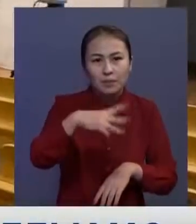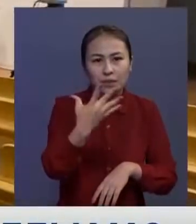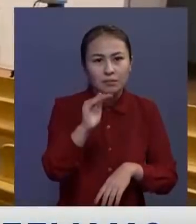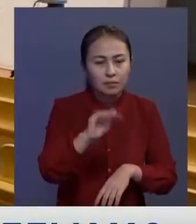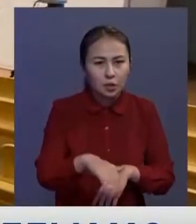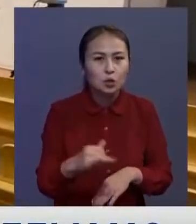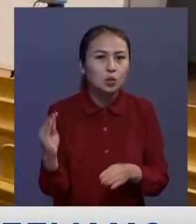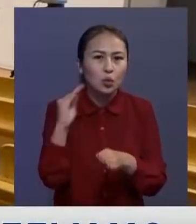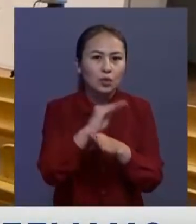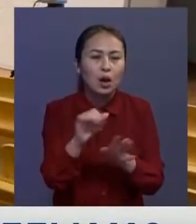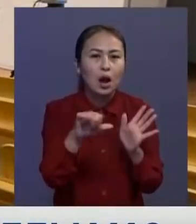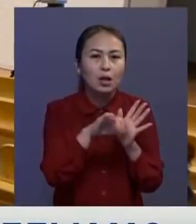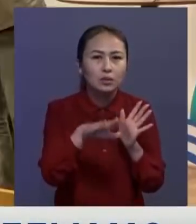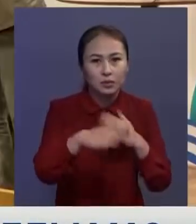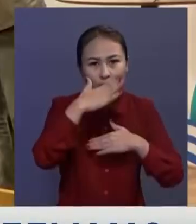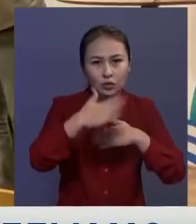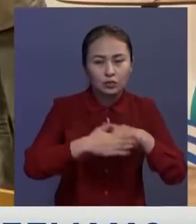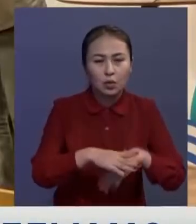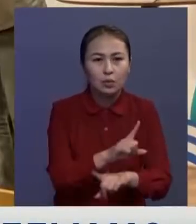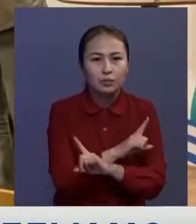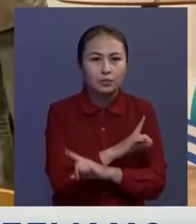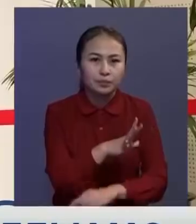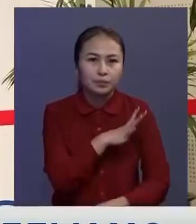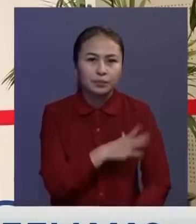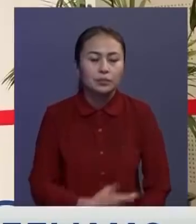маңайында. Солардың 6 мұнға жоғы үндеттен көр жұмған.